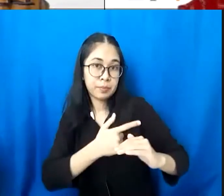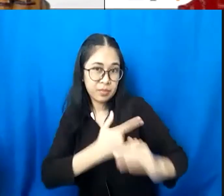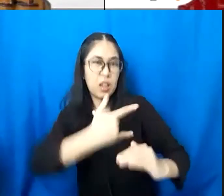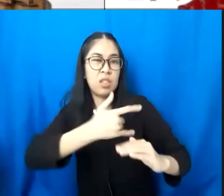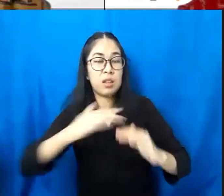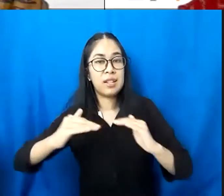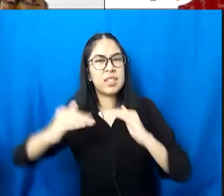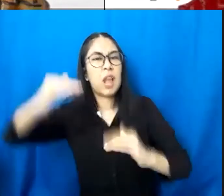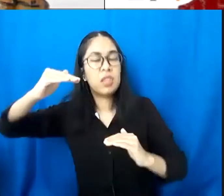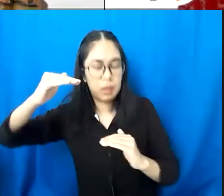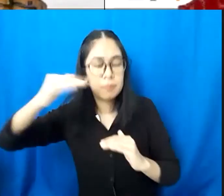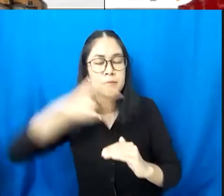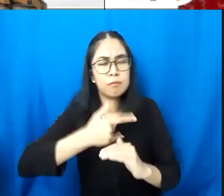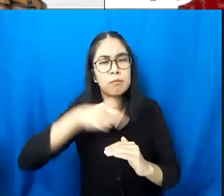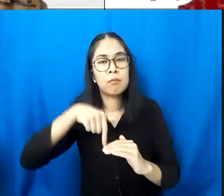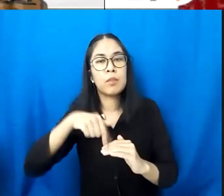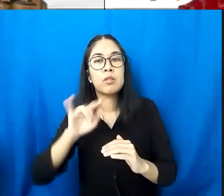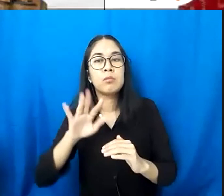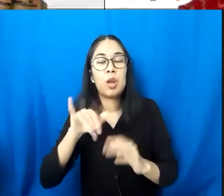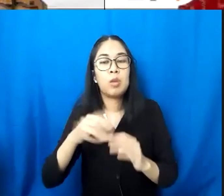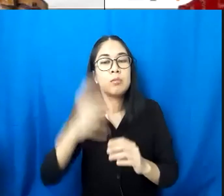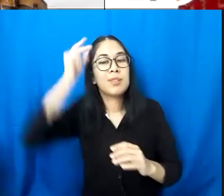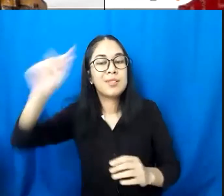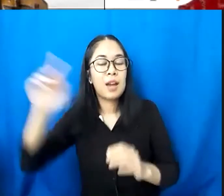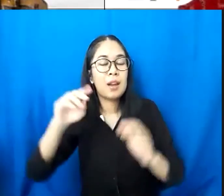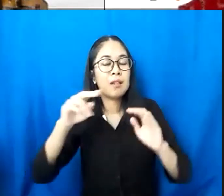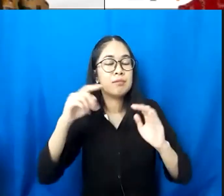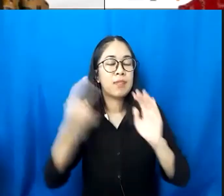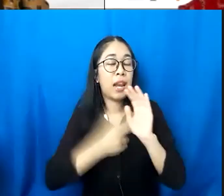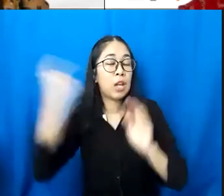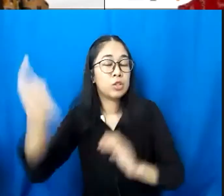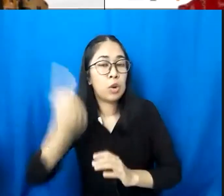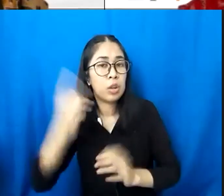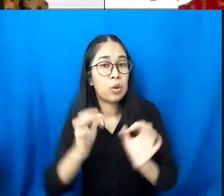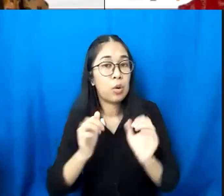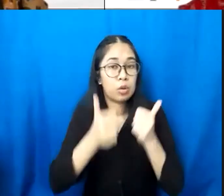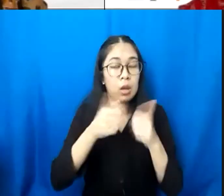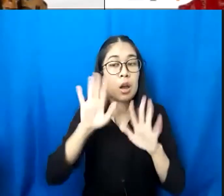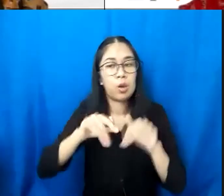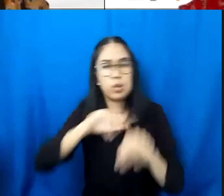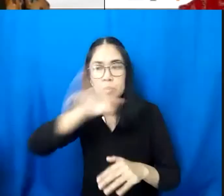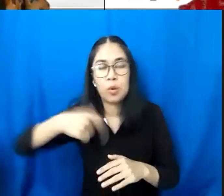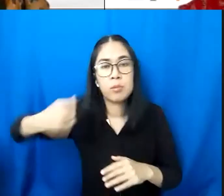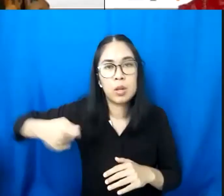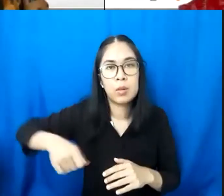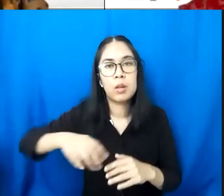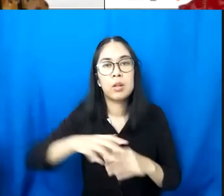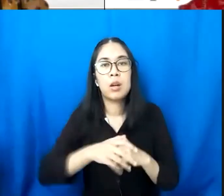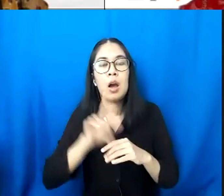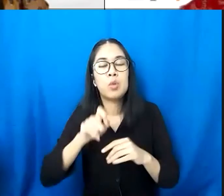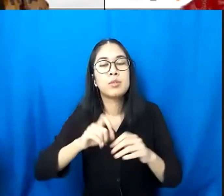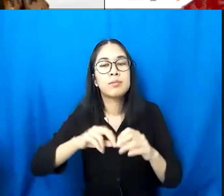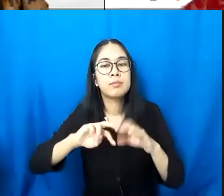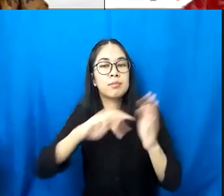di perencana nasional kita sudah oke semua kementerian kalau dia mau bermain di stunting dia harus mendefinisikan